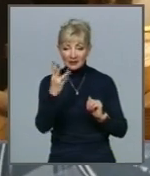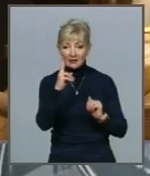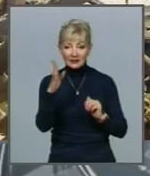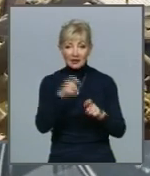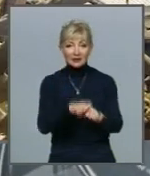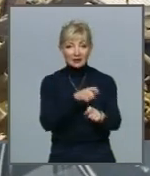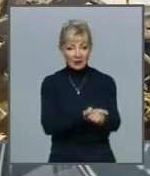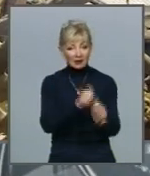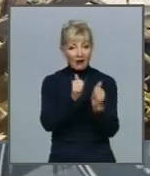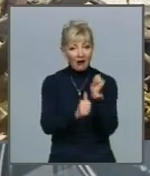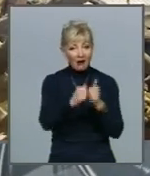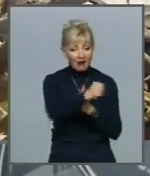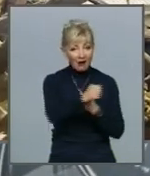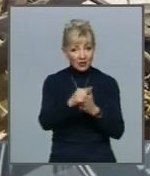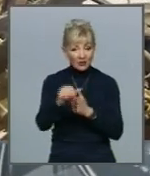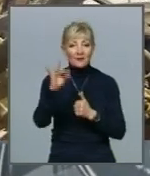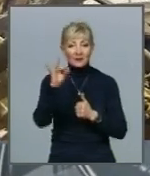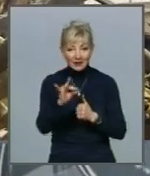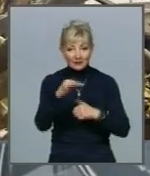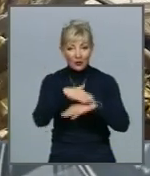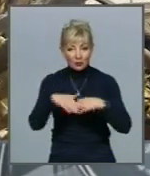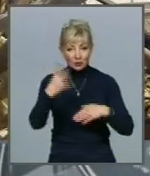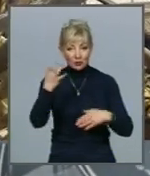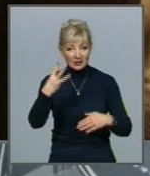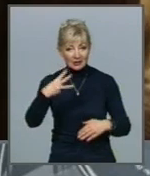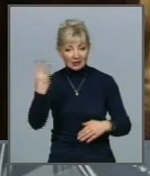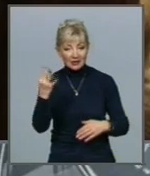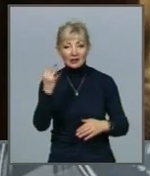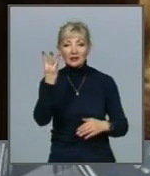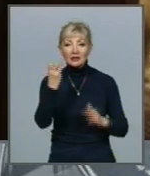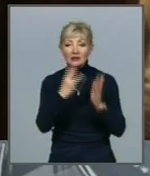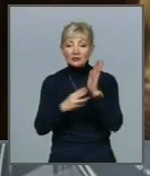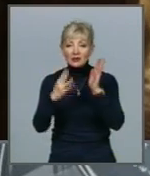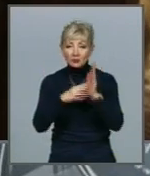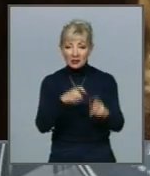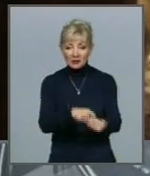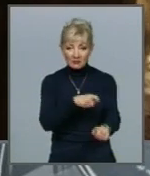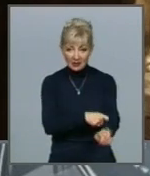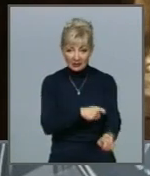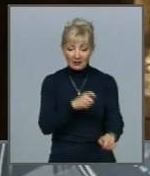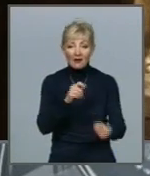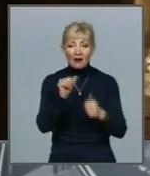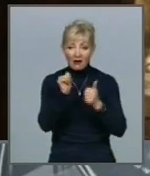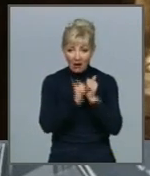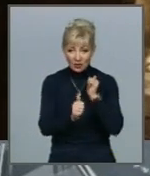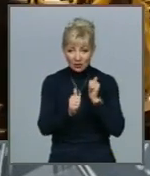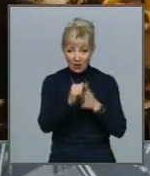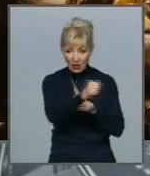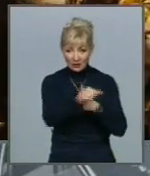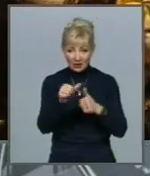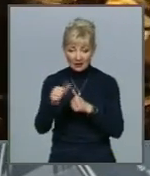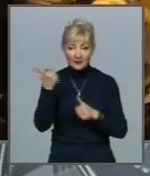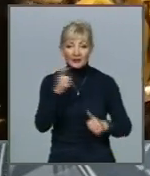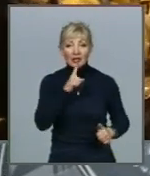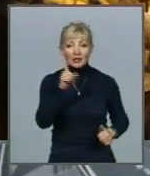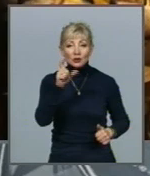два зовнішніх вольєри площою 433 та 388 метрів квадратних кожний У Харківському зоосаді